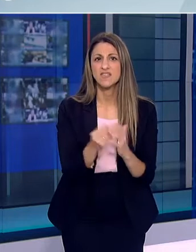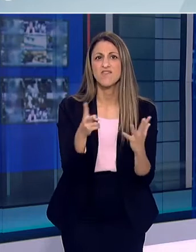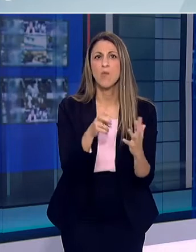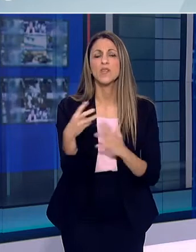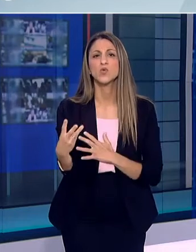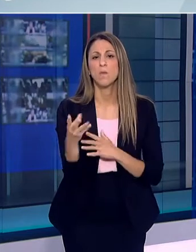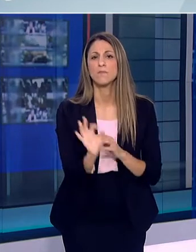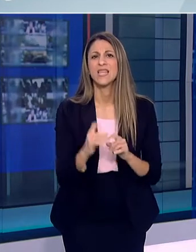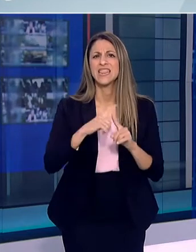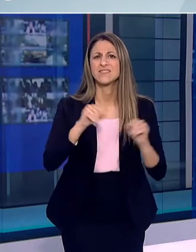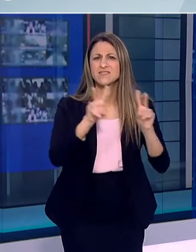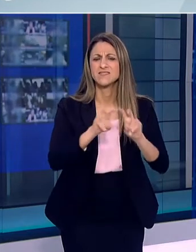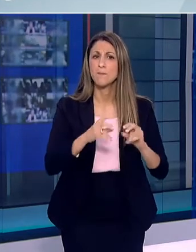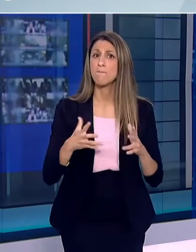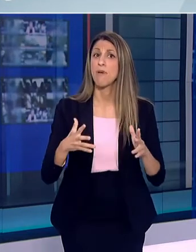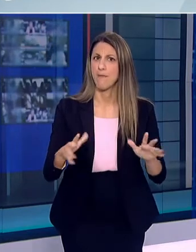δείγματα.